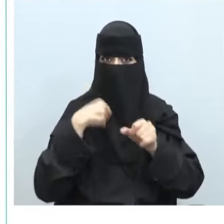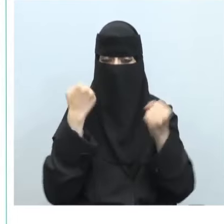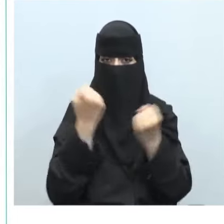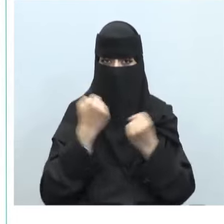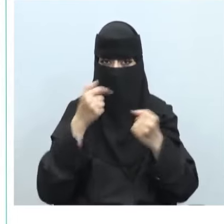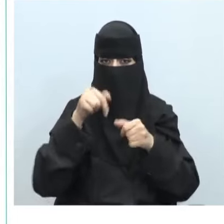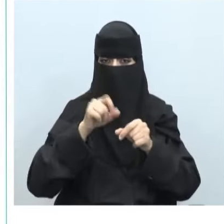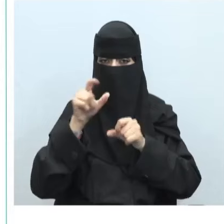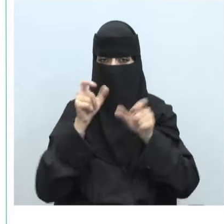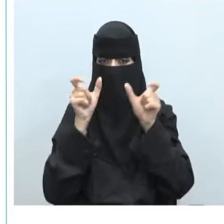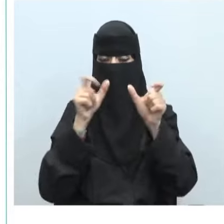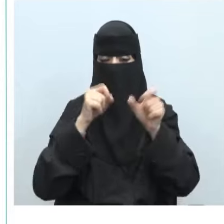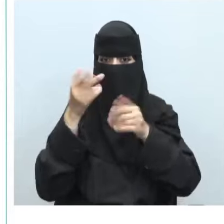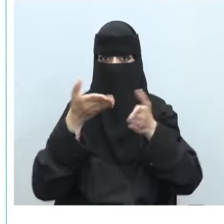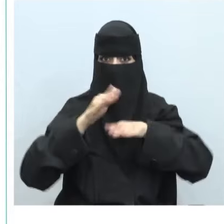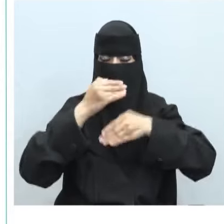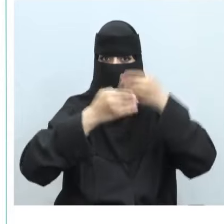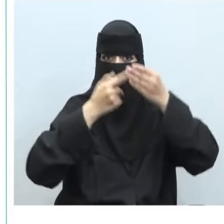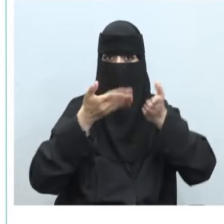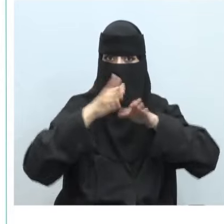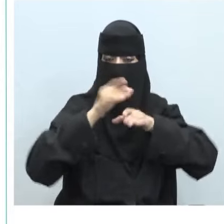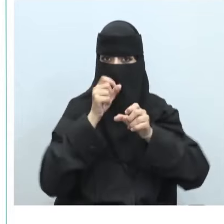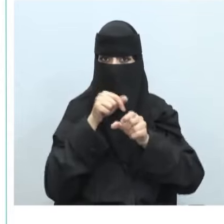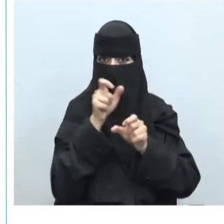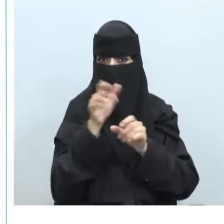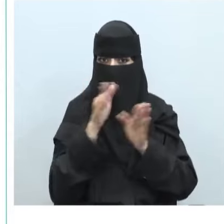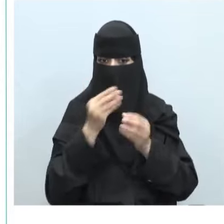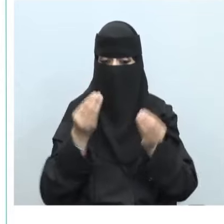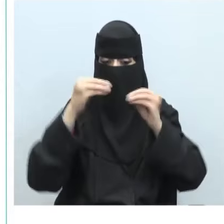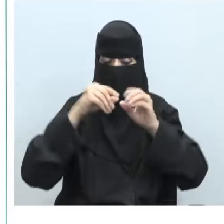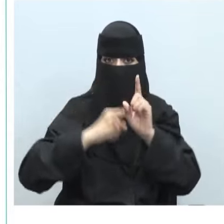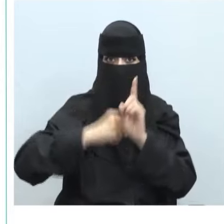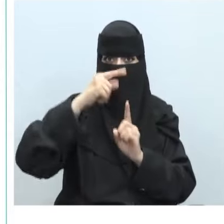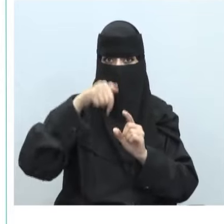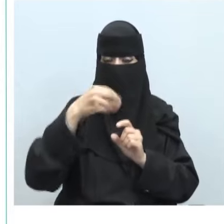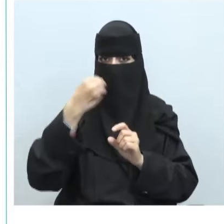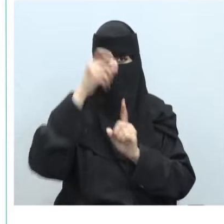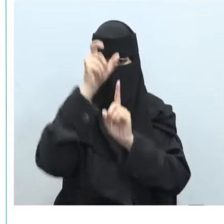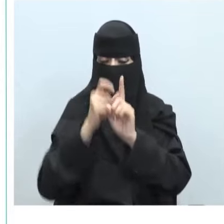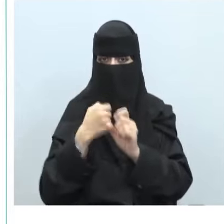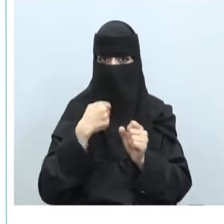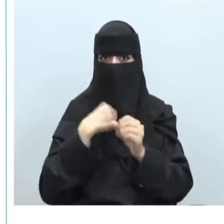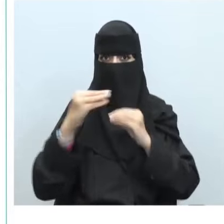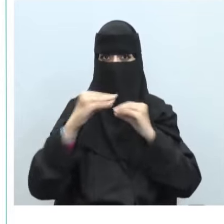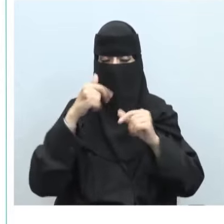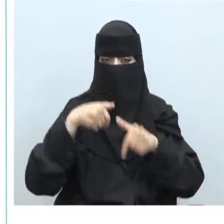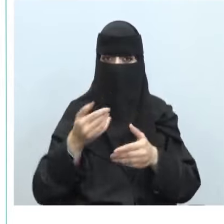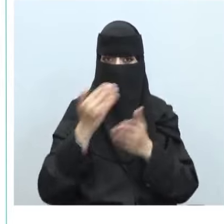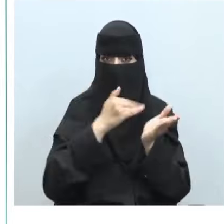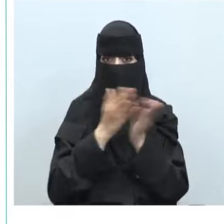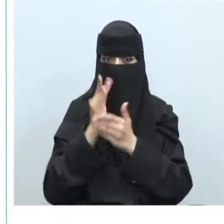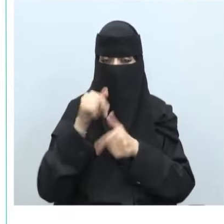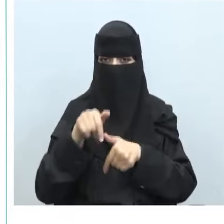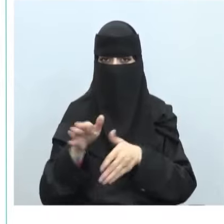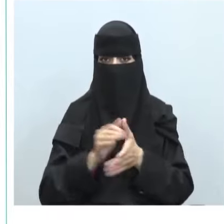الأمن كذلك إنشاء منتجات أكثر أمانا أيضا زيادة ثقة العملاء في المنتجات والخدمات